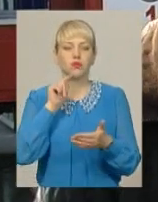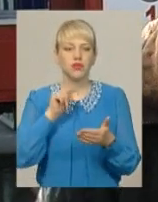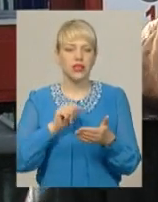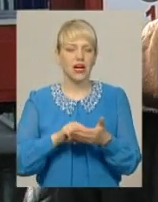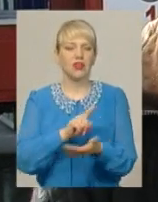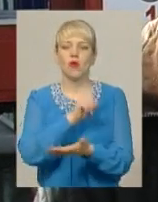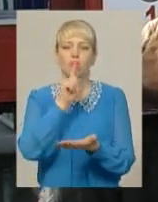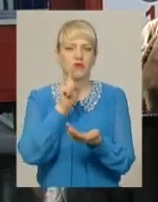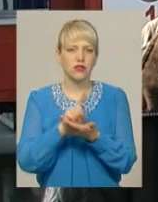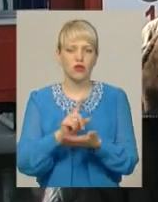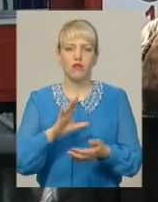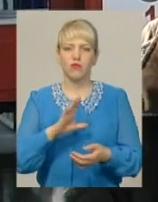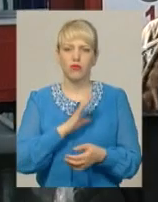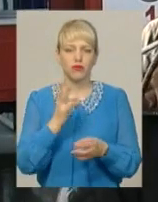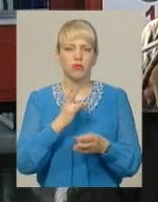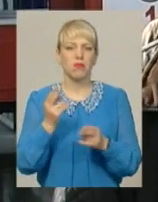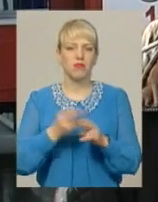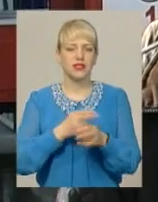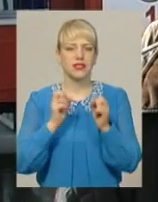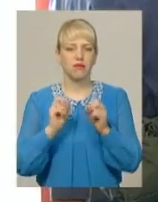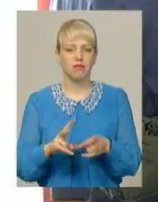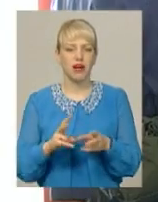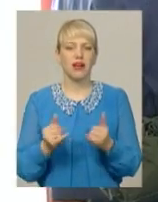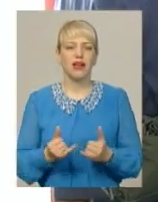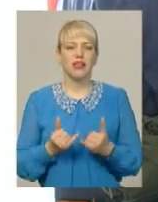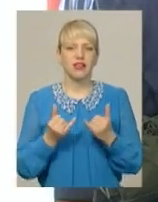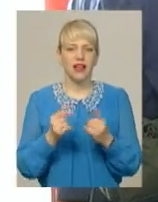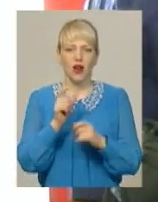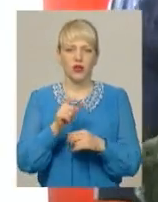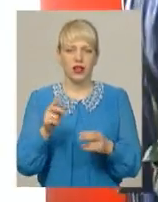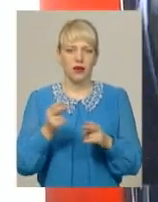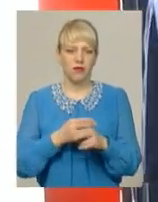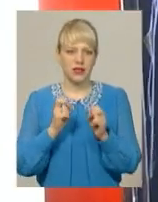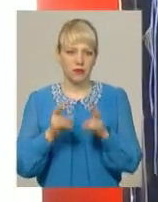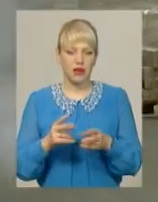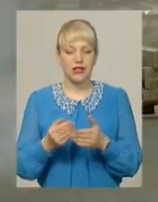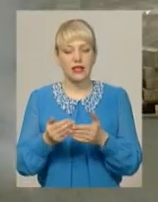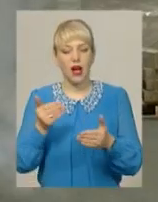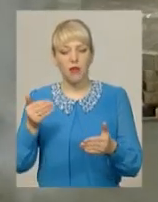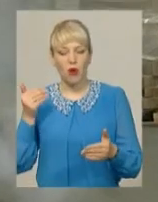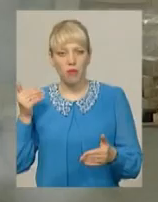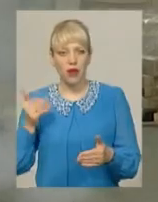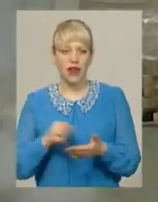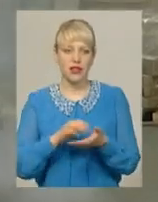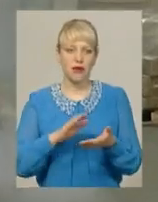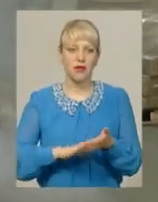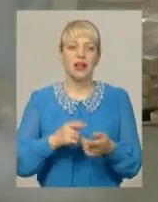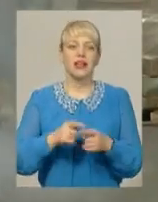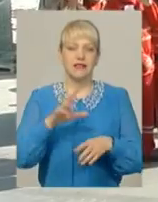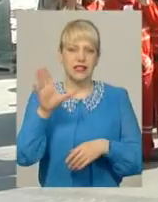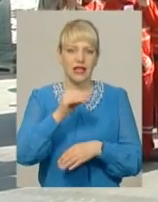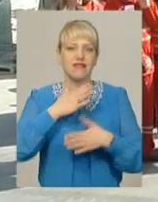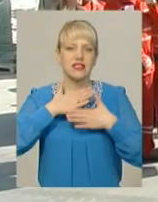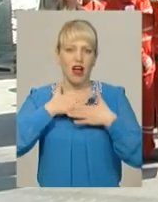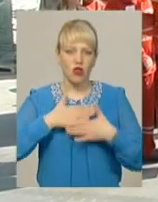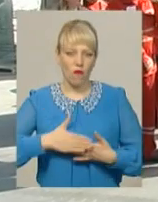'язково безпека і те, що потрібно для безпеки людей. За попередніми результатами, протипожежні системи у гіпермаркеті перебувають в задовільному стані.